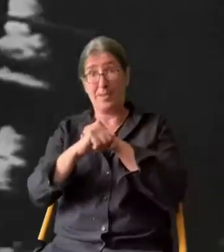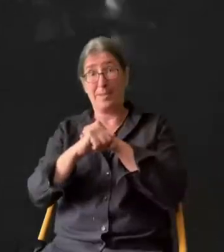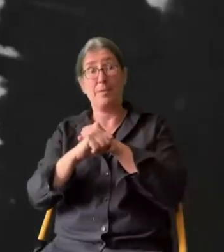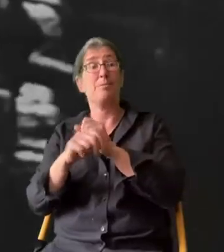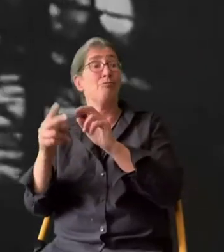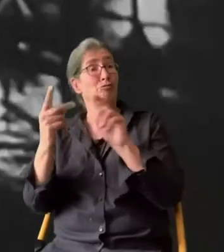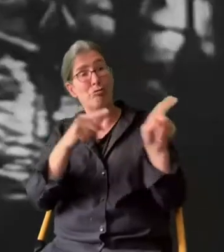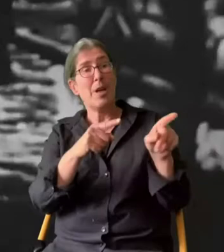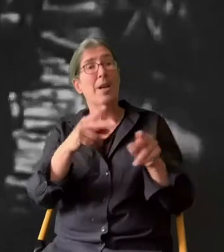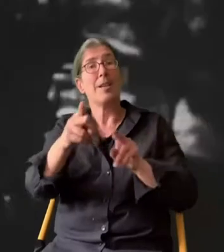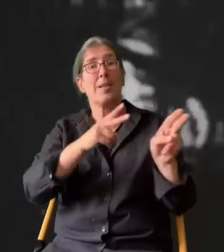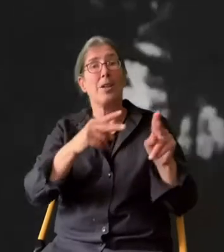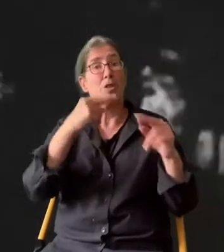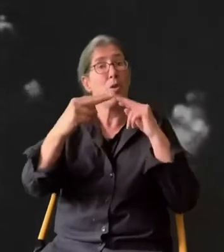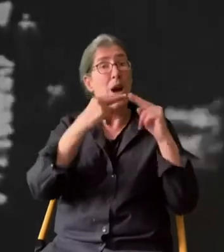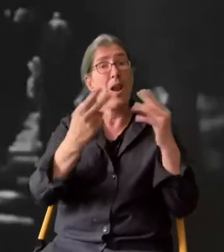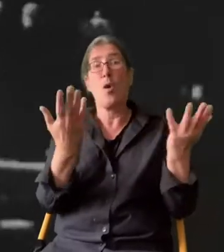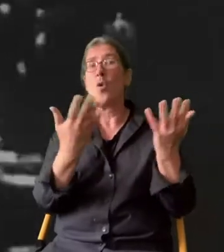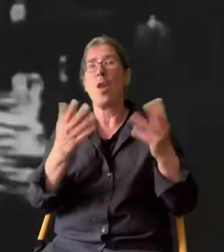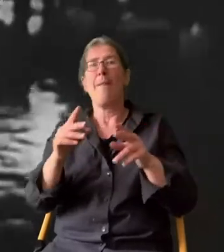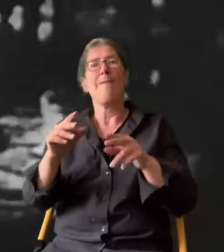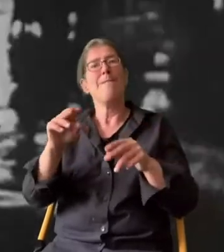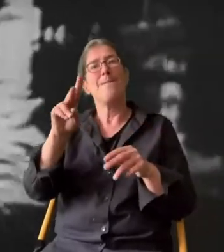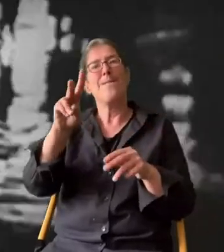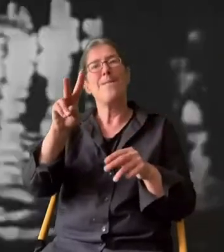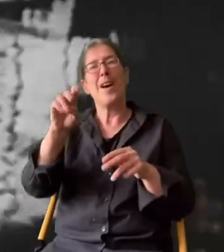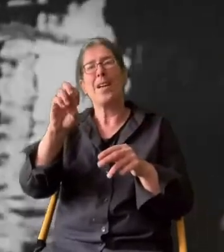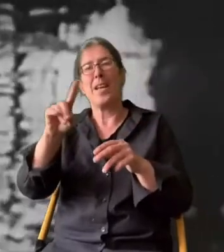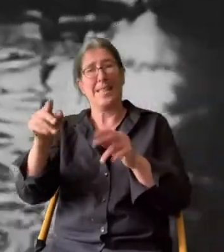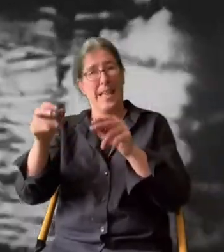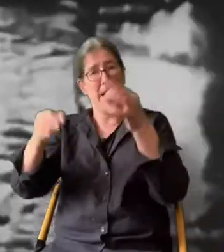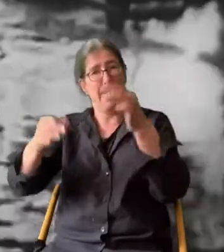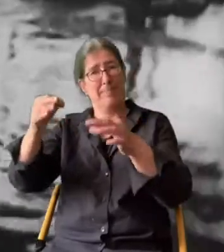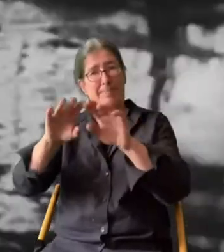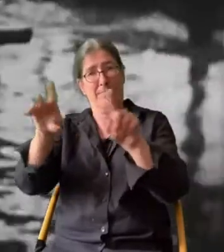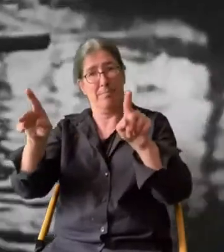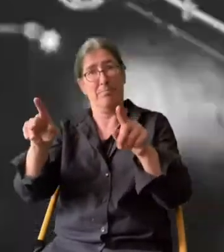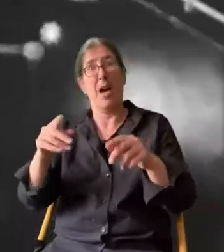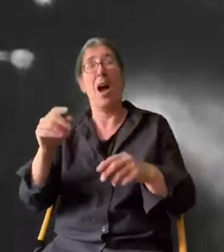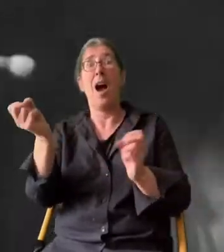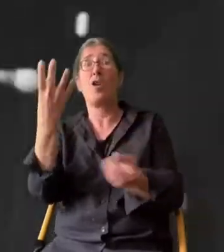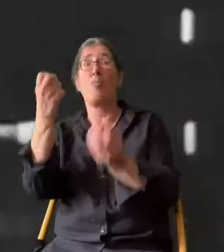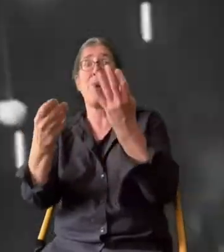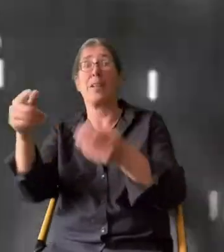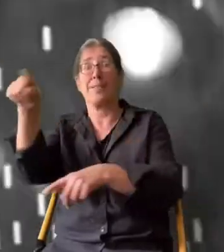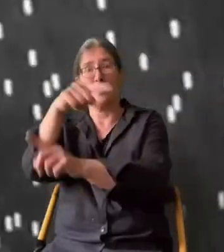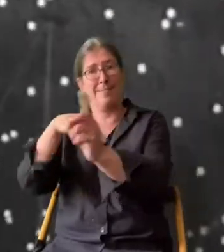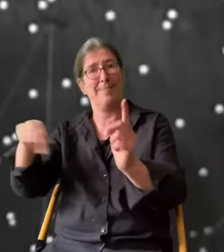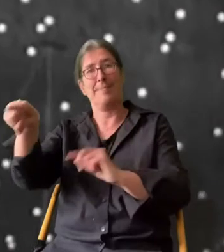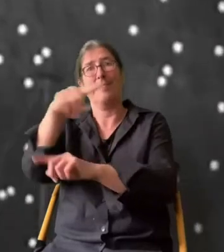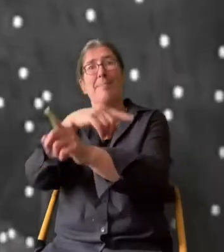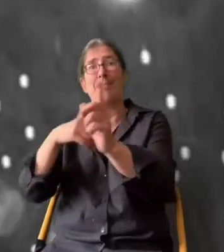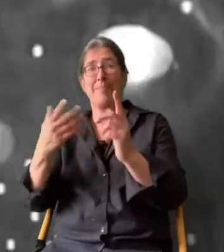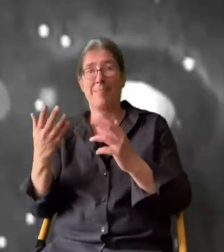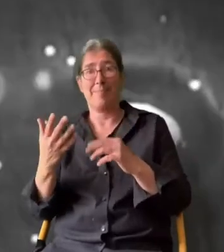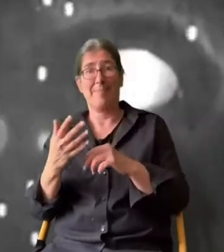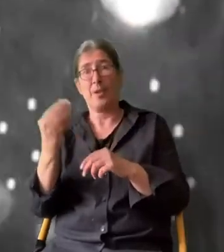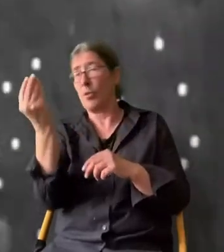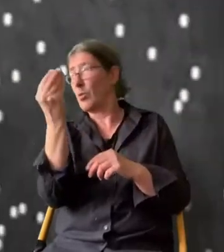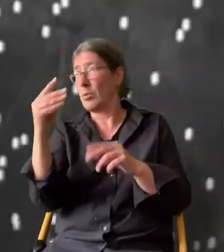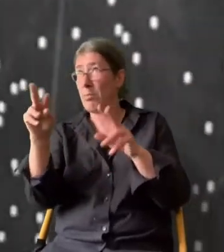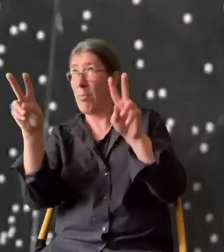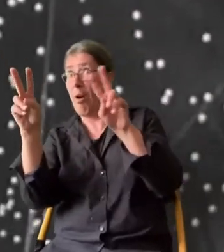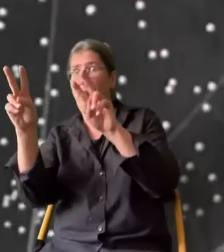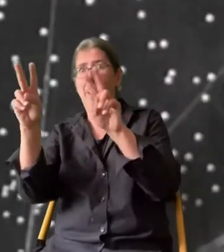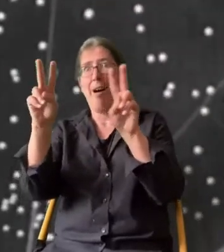Am Abend geht's ins Tanzlokal oder ins Varieté. Akrobaten im Wintergarten. Über den